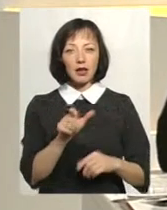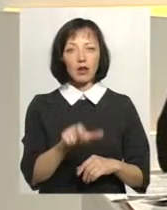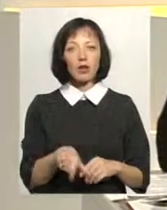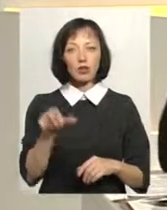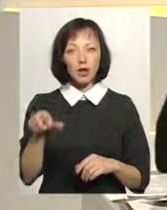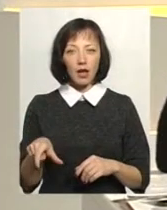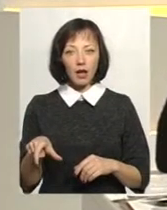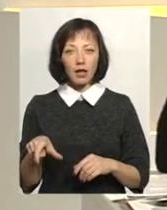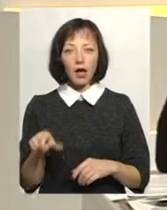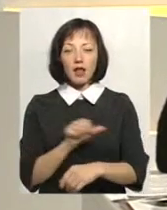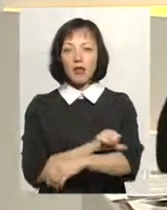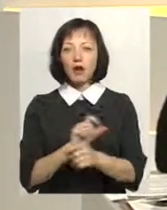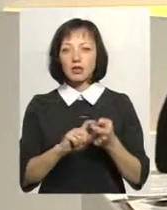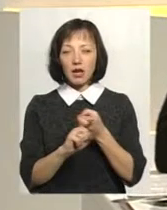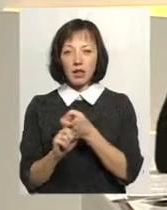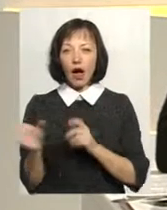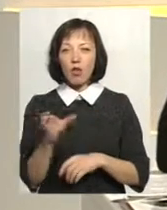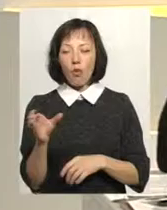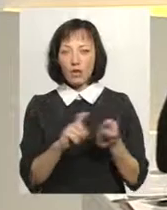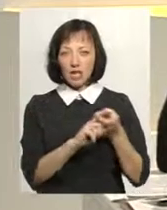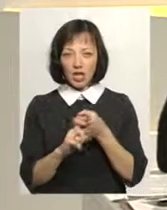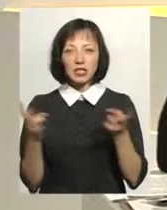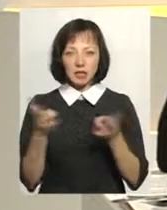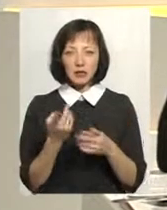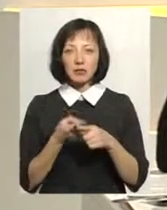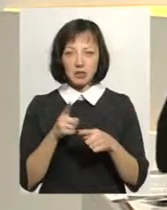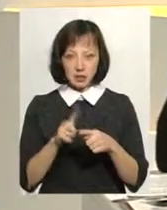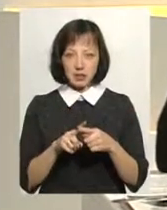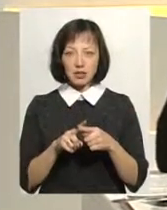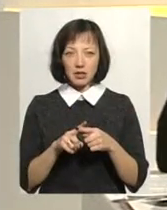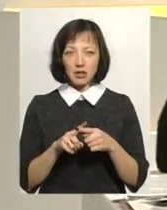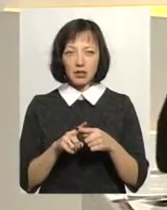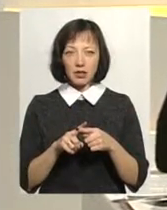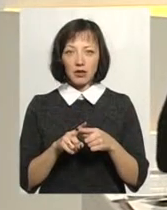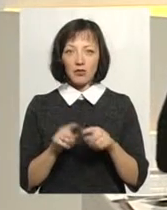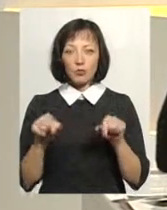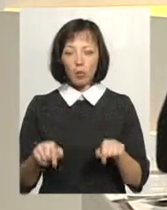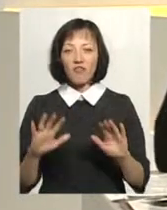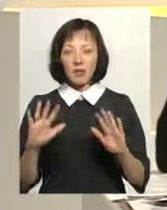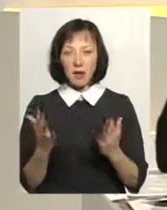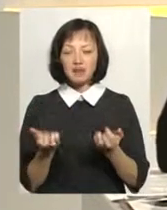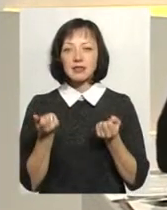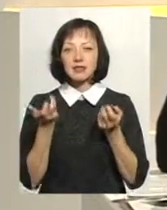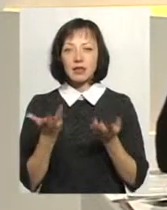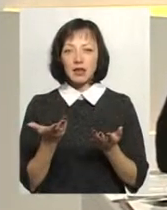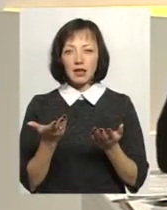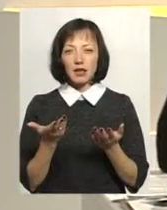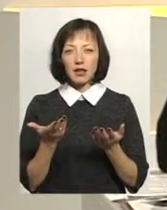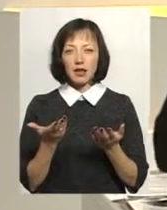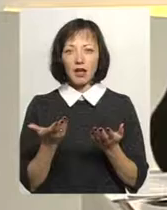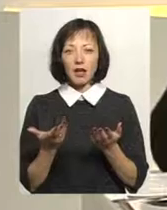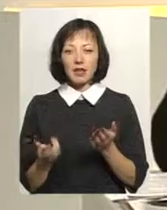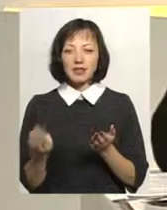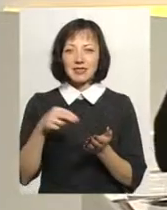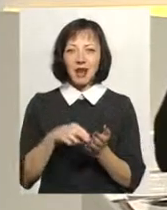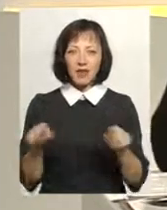наркозалежних, алкоголозалежних, і треба це віддати, навіть в цьому випадку, скільки ставлять, як кажуть, на ноги,